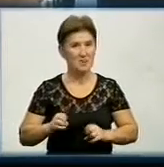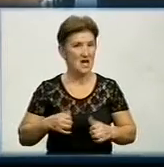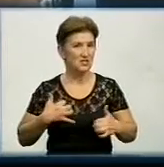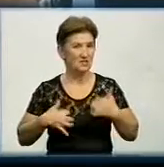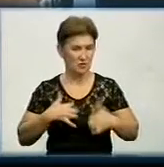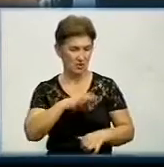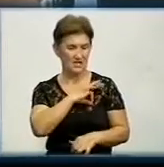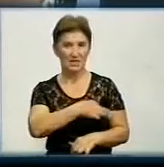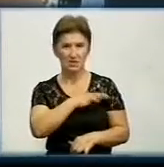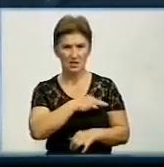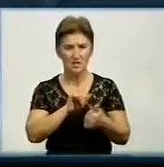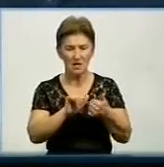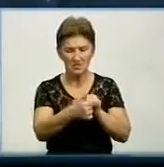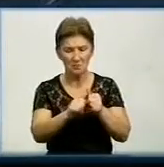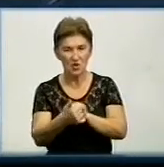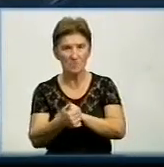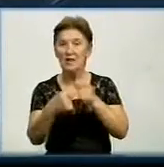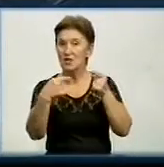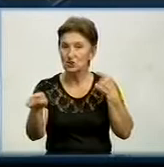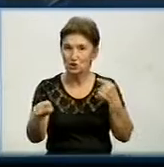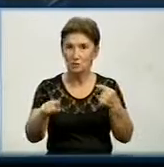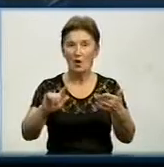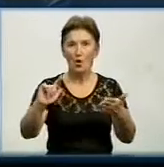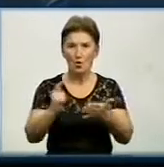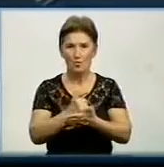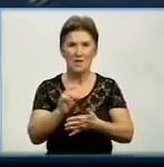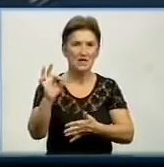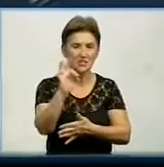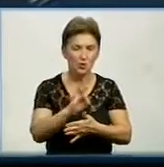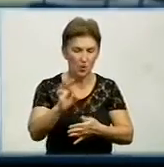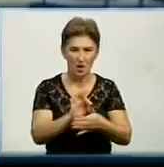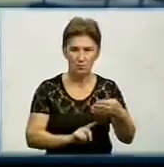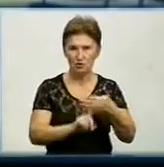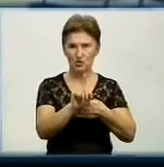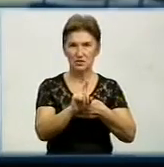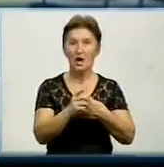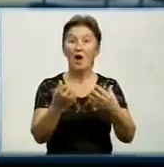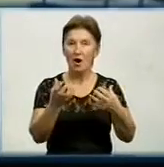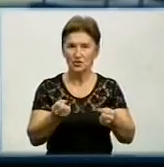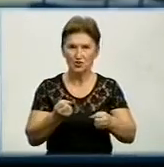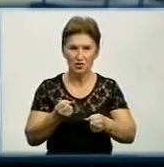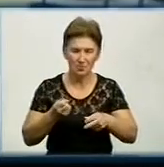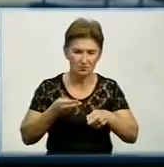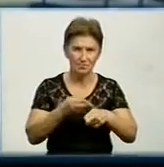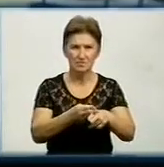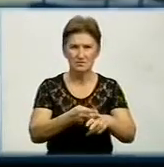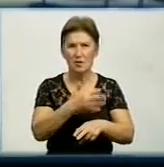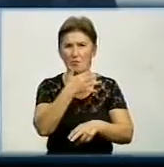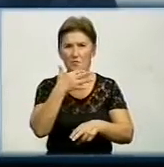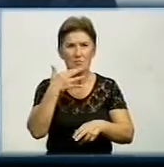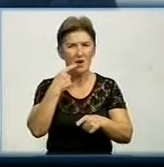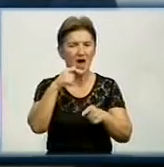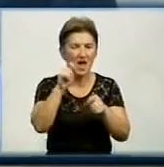слідчих замінювали іншими міліціонерами. І ті з нуля починали розслідування. А ще справу гальмує велика кількість експертиз.